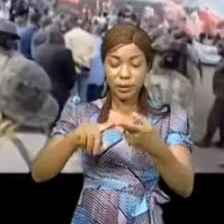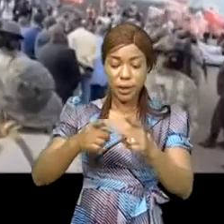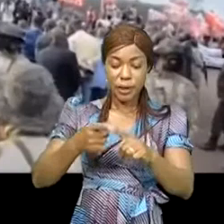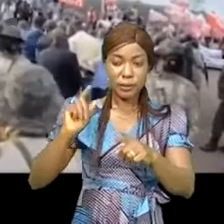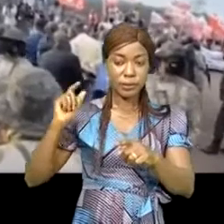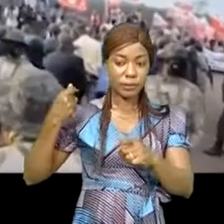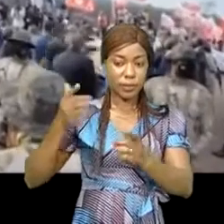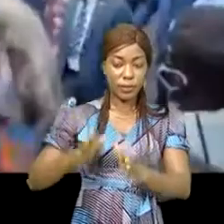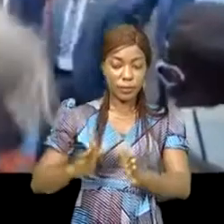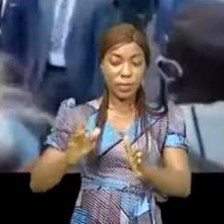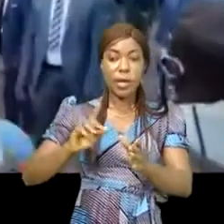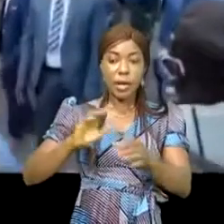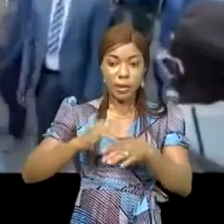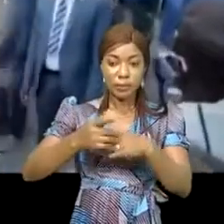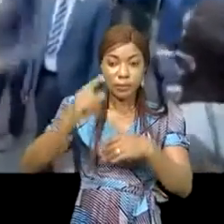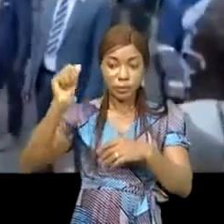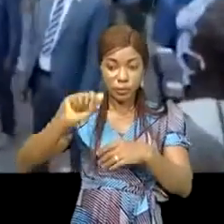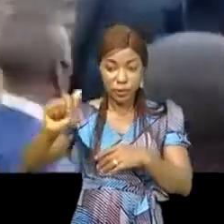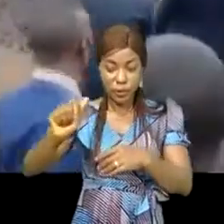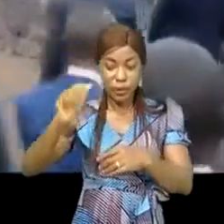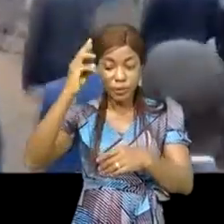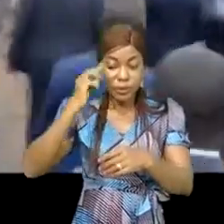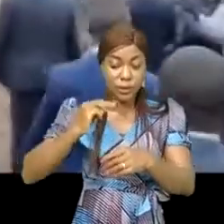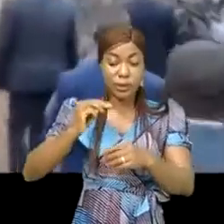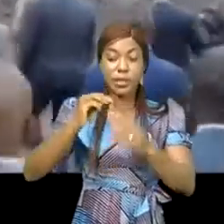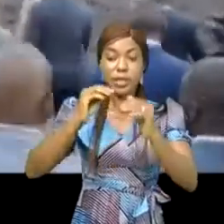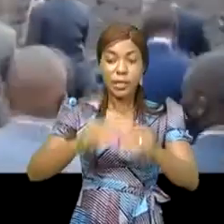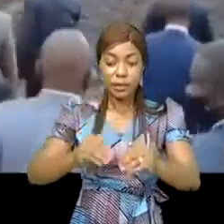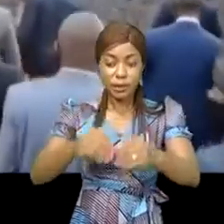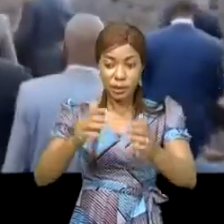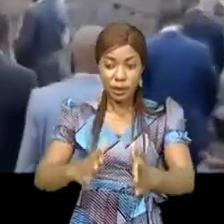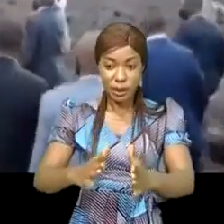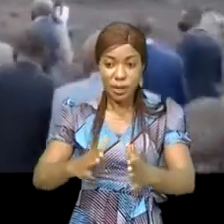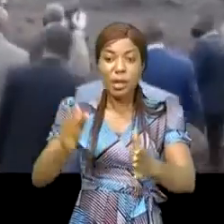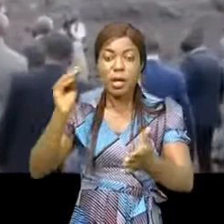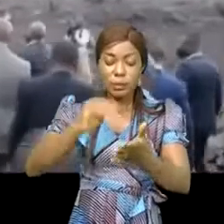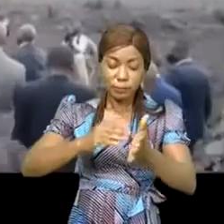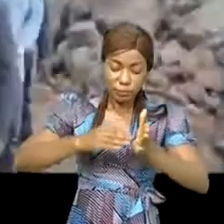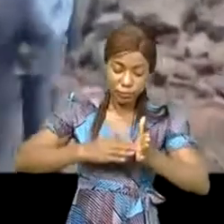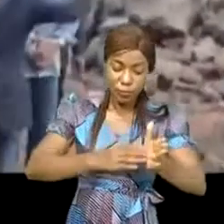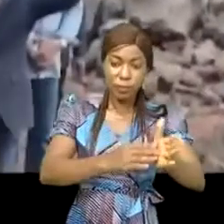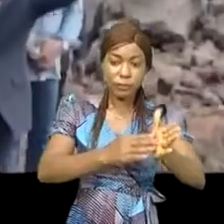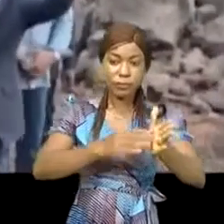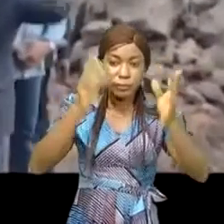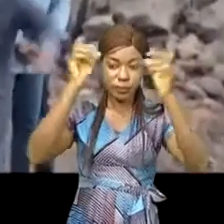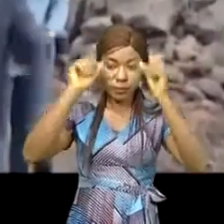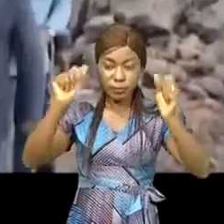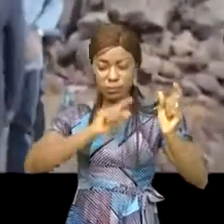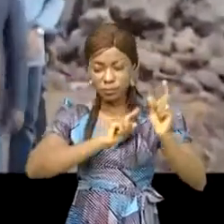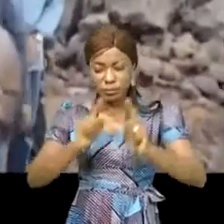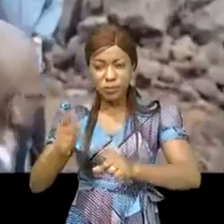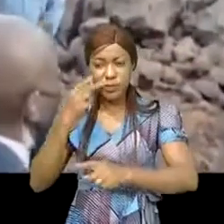avec le Premier ministre, le ministre de l'Agriculture était aussi dans la suite du chef de l'État Félix-Antoine Chusekele-Tulombo à Nirangongo.